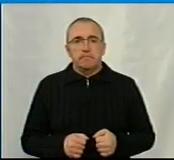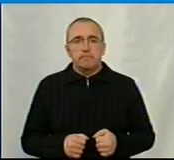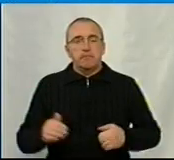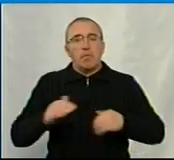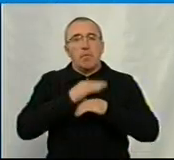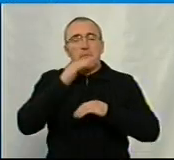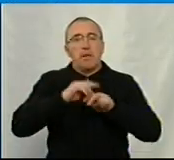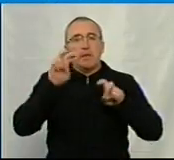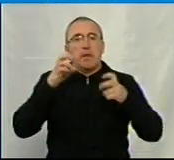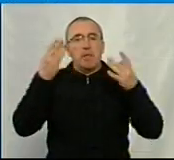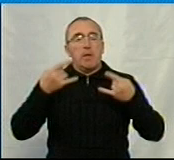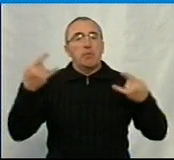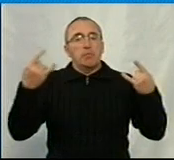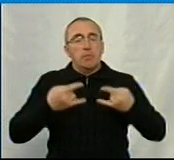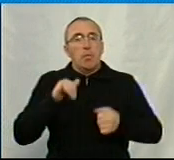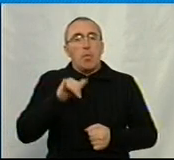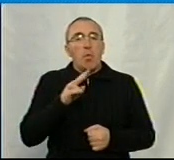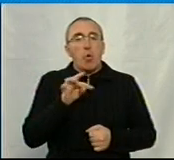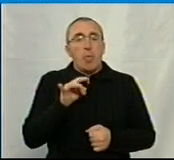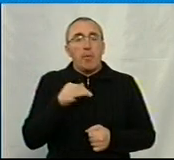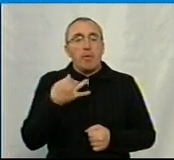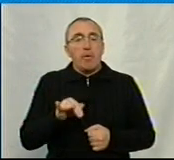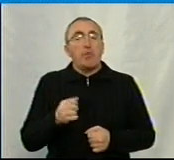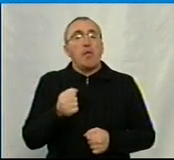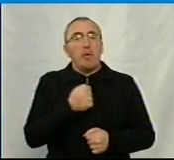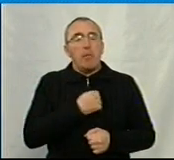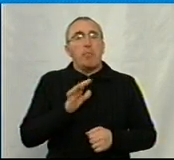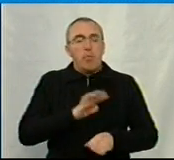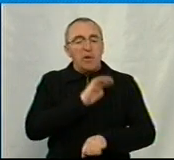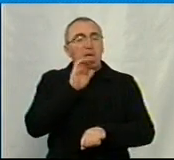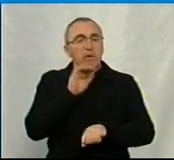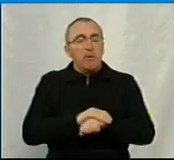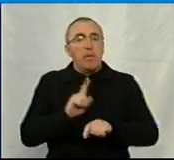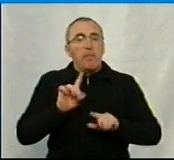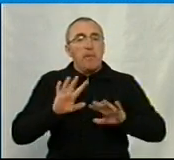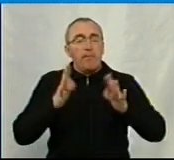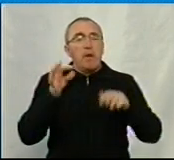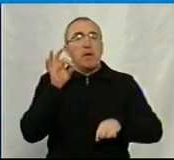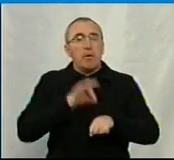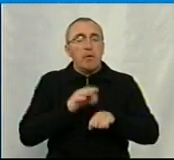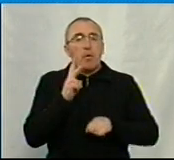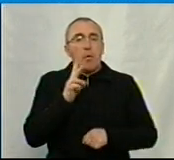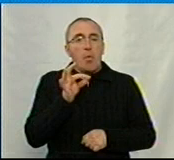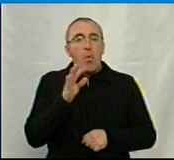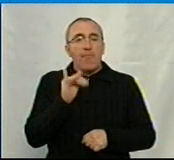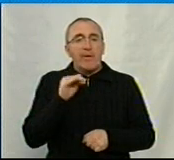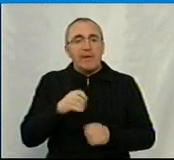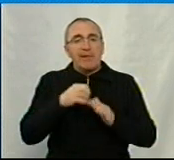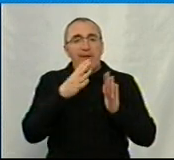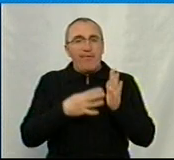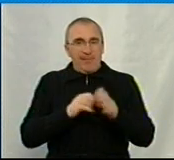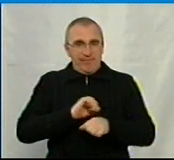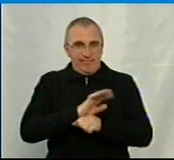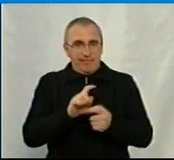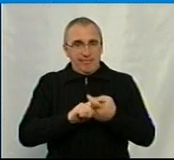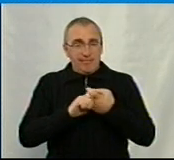Добрий вечір, тема дня на Суспільному. У Кропивницькому, на жаль, було зафіксовано перші випадки захворювання на COVID-19. У зв